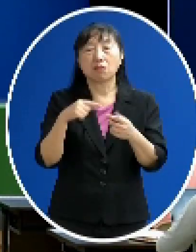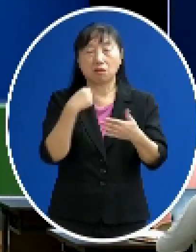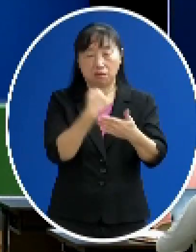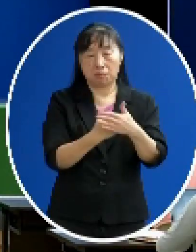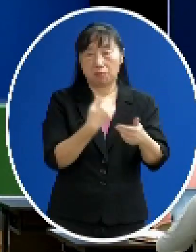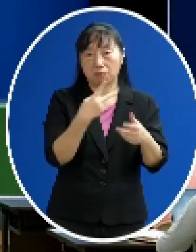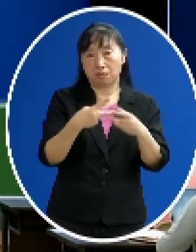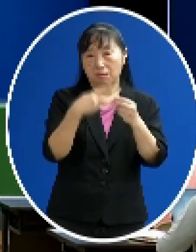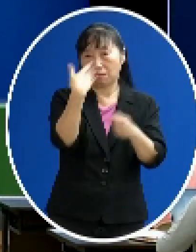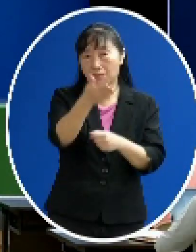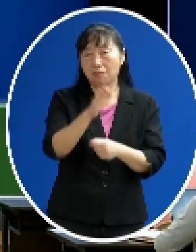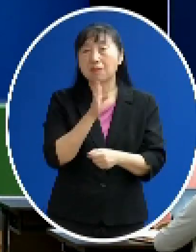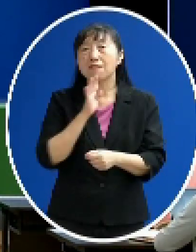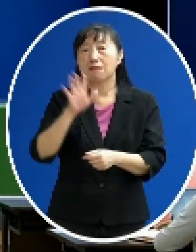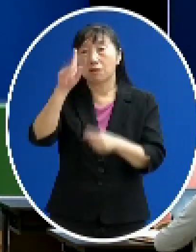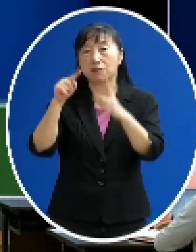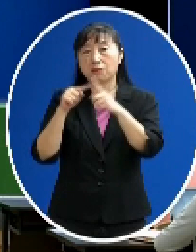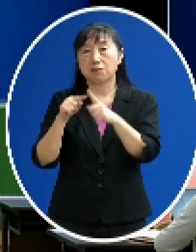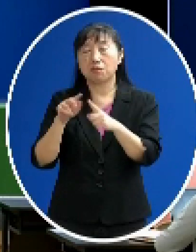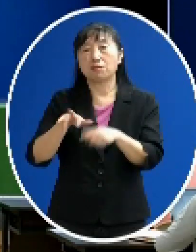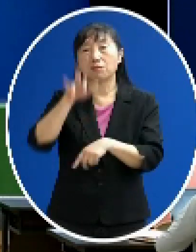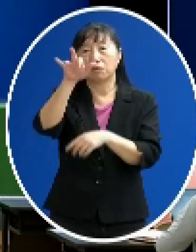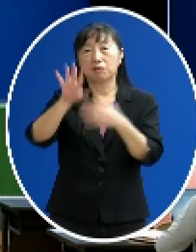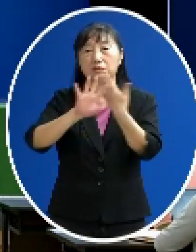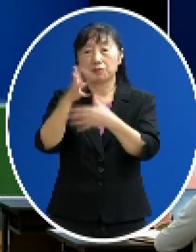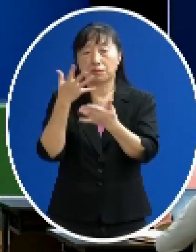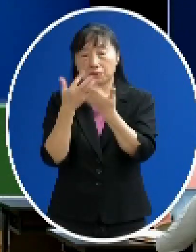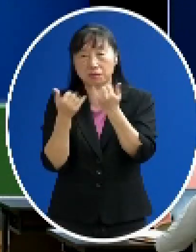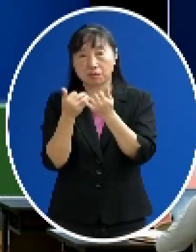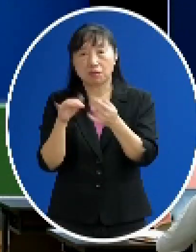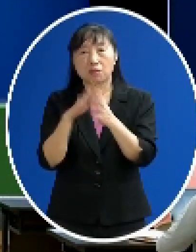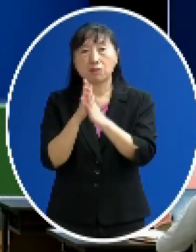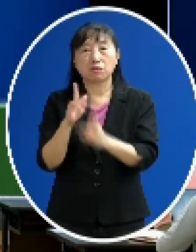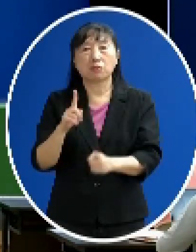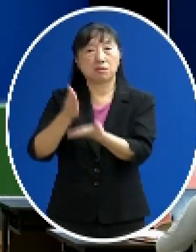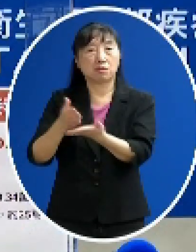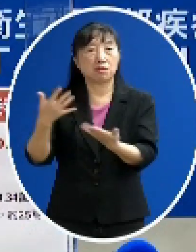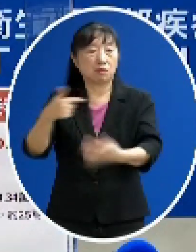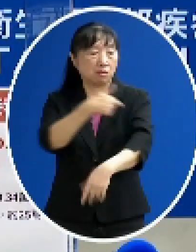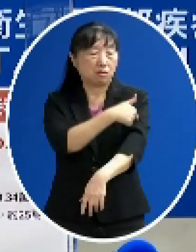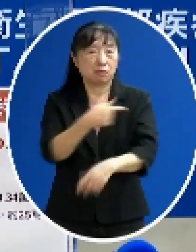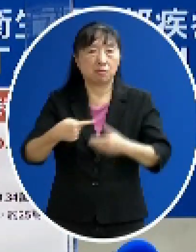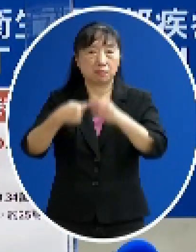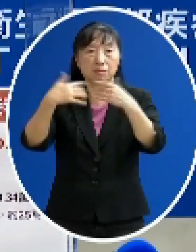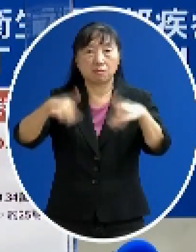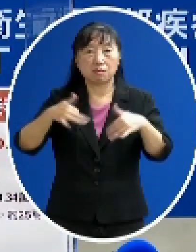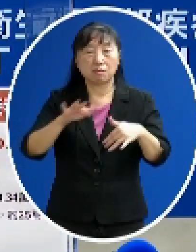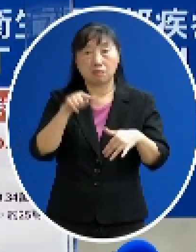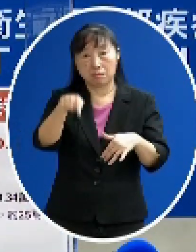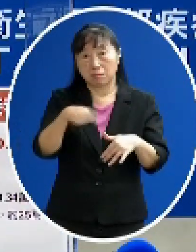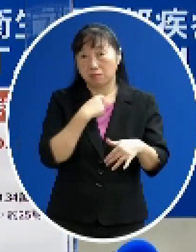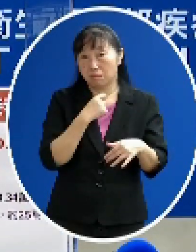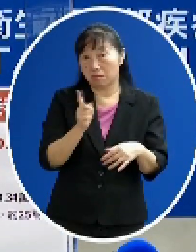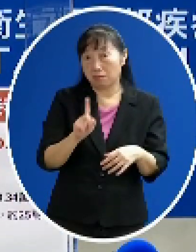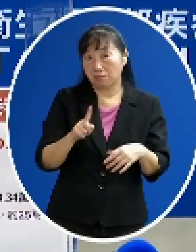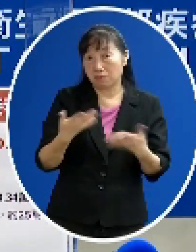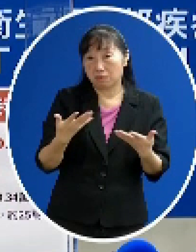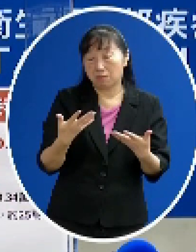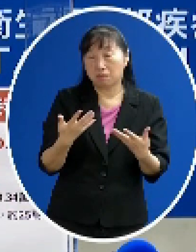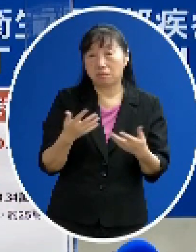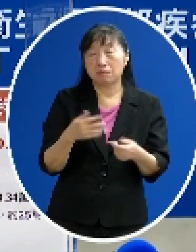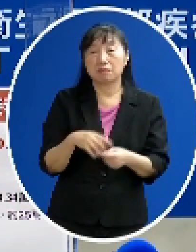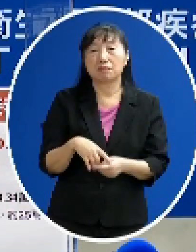那就很擔心說打不到那這個部分會怎麼處理 謝謝沒有 我們現在的政策在裡面就是讓